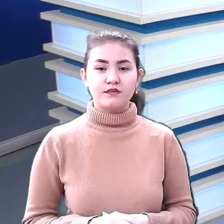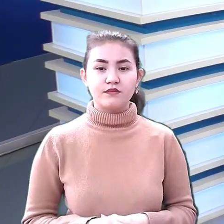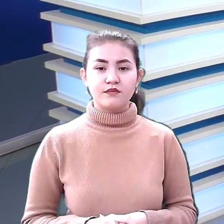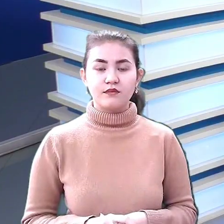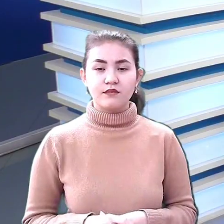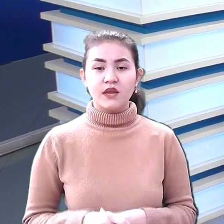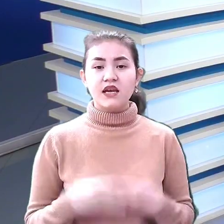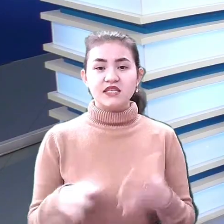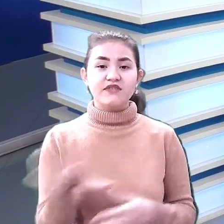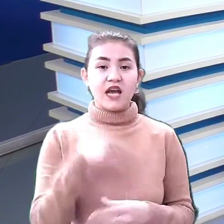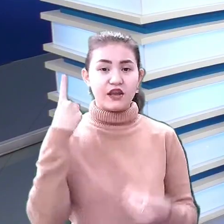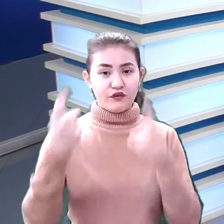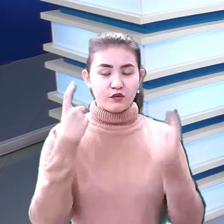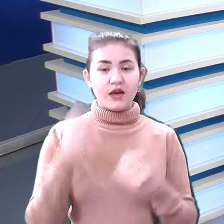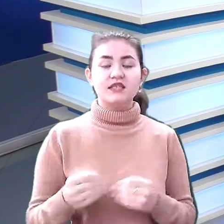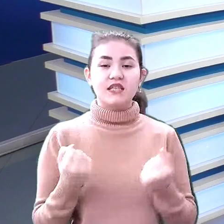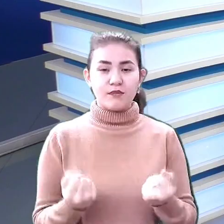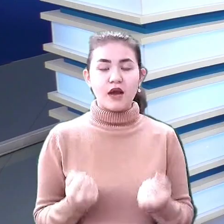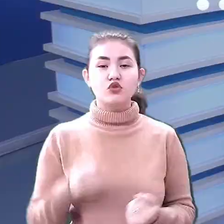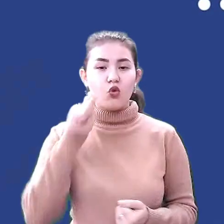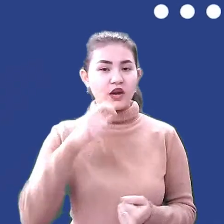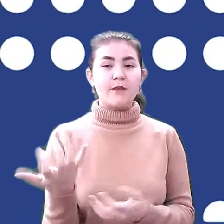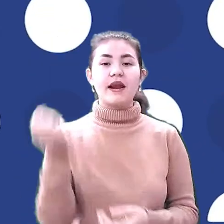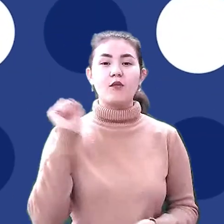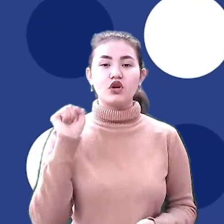І це вся інформація. Тримаємося. Україна переможе.